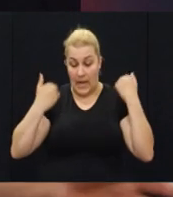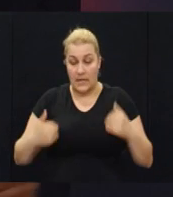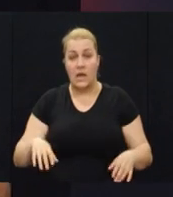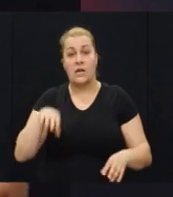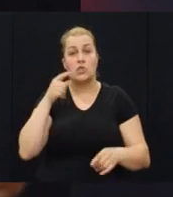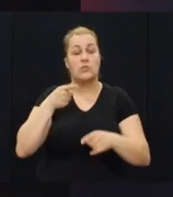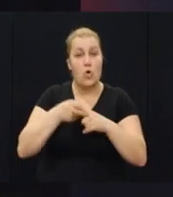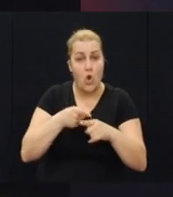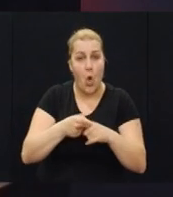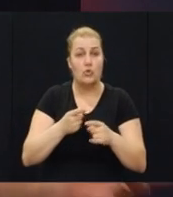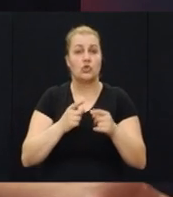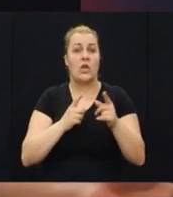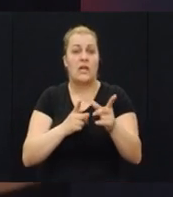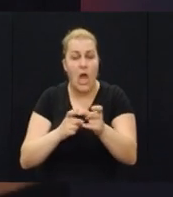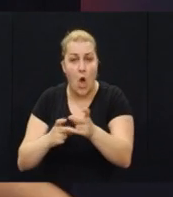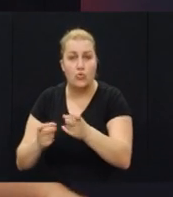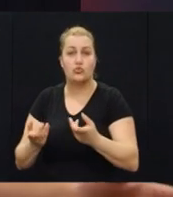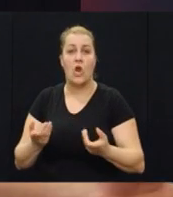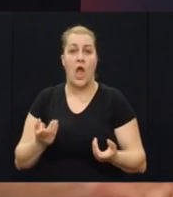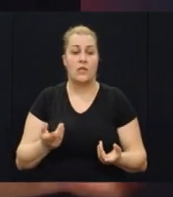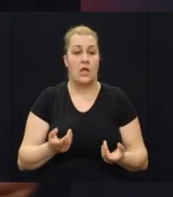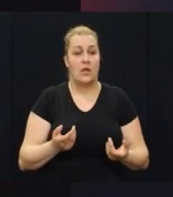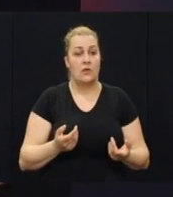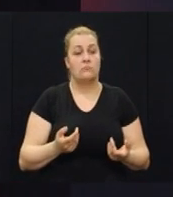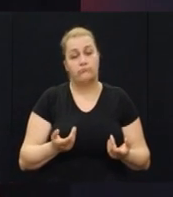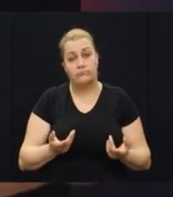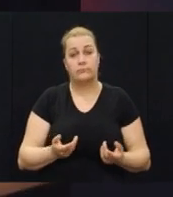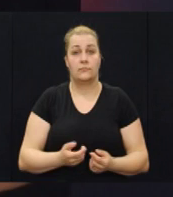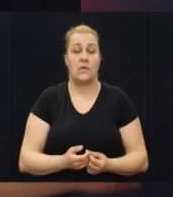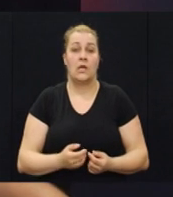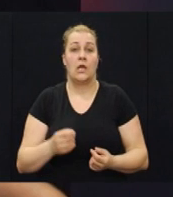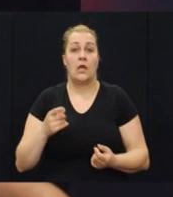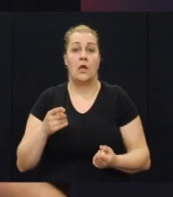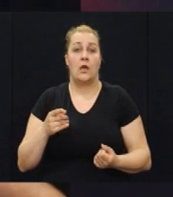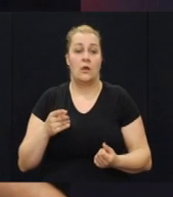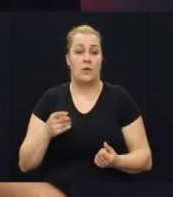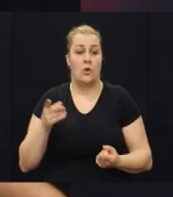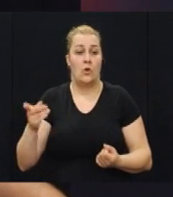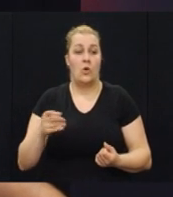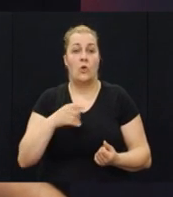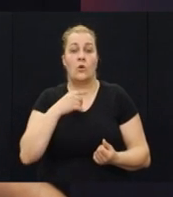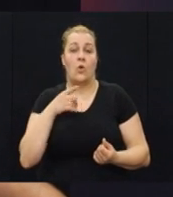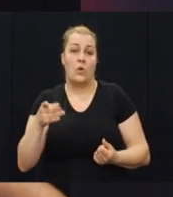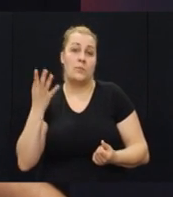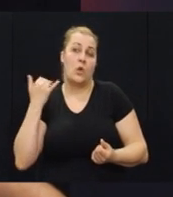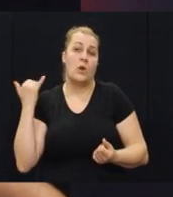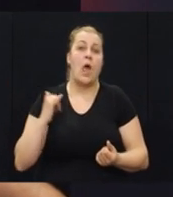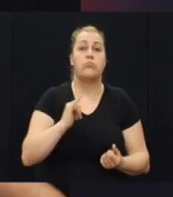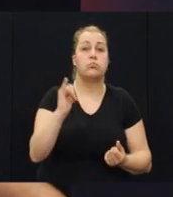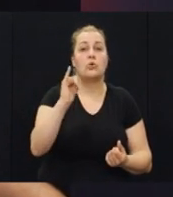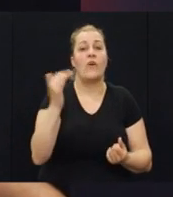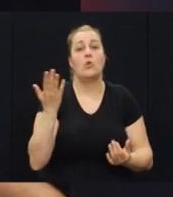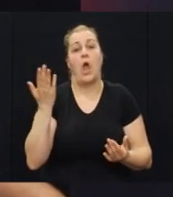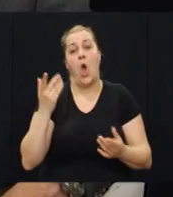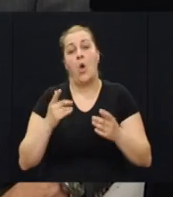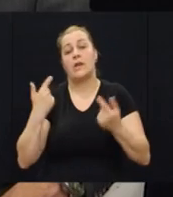našli smo u njega nož, na oružanje, na oružanje i tako s tim da je on tamo bio ugrožen. Da, nisam na proputovanje na oružanje.